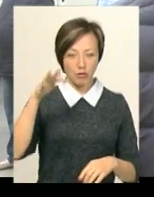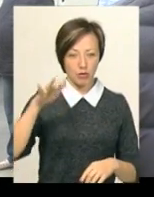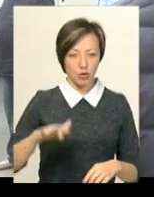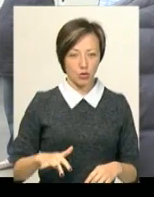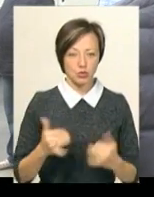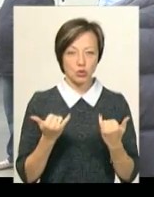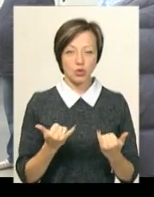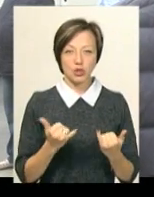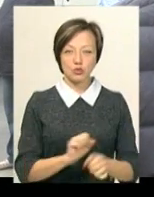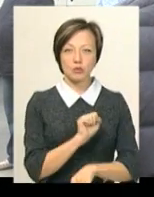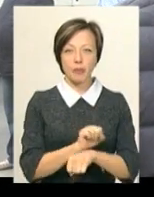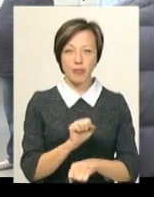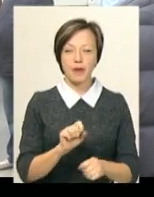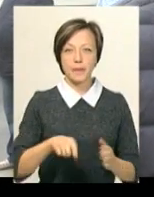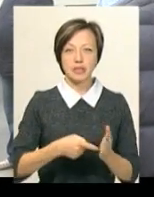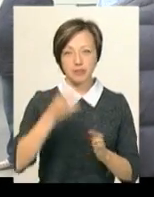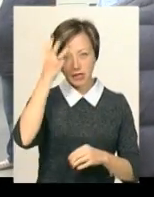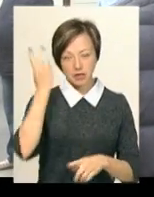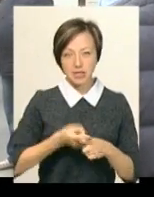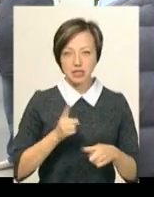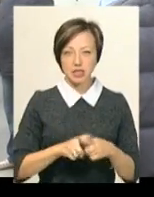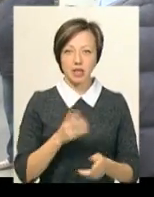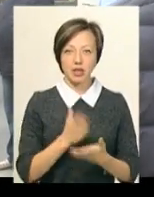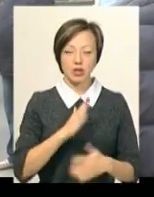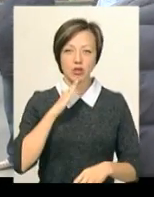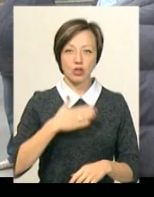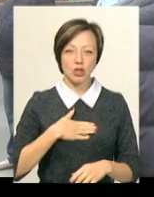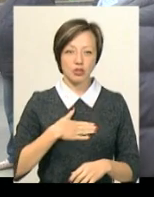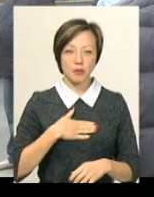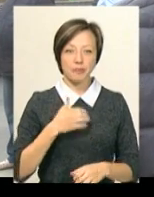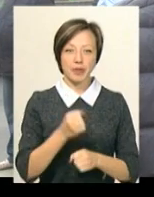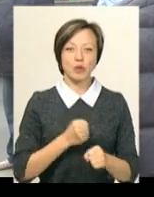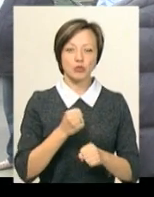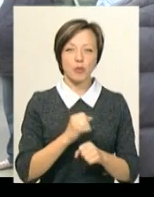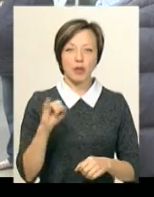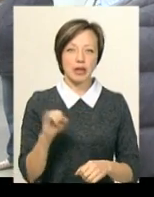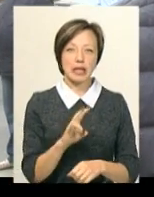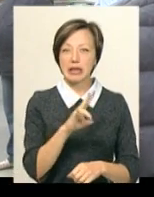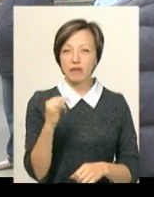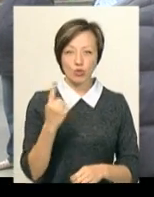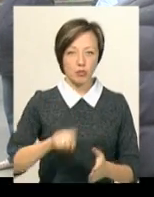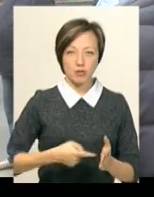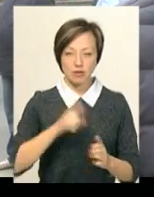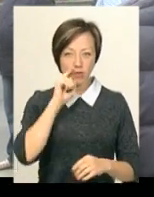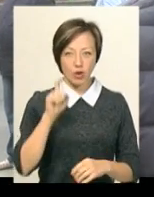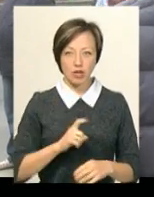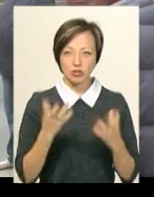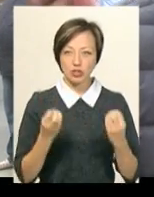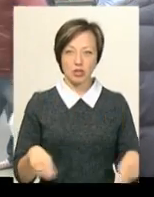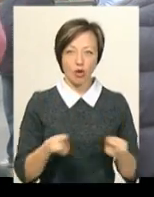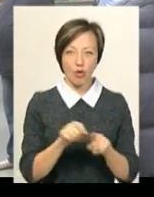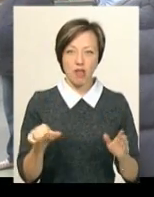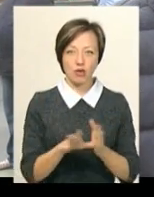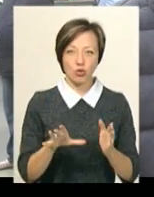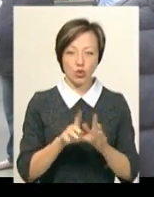на зупинці в місті Хмельницькому, це є наша нова розробка. І ні в одному місті ще України такого